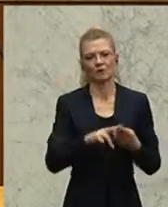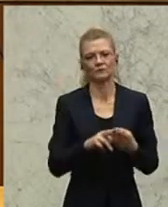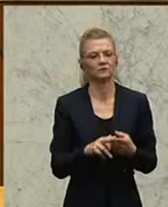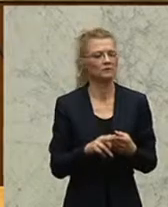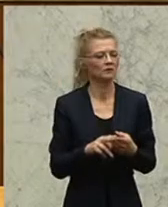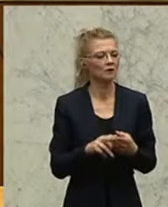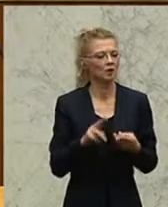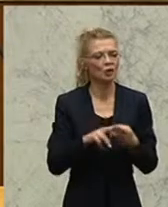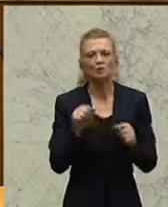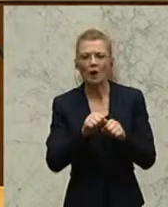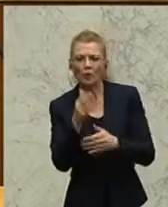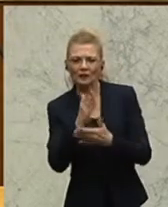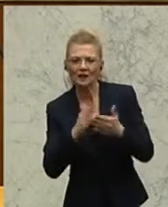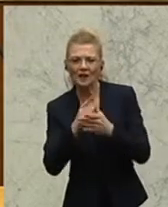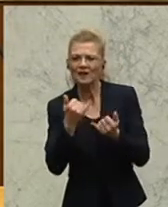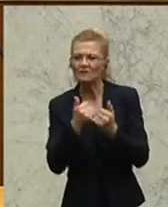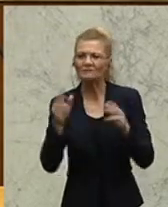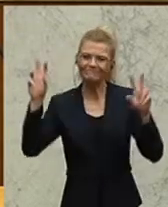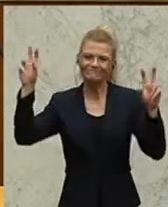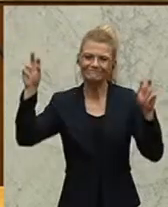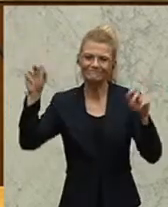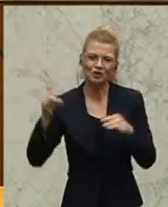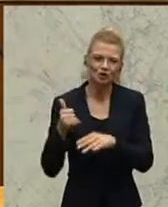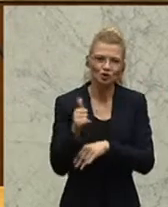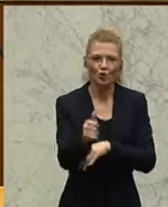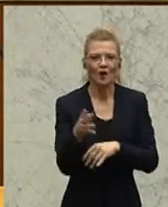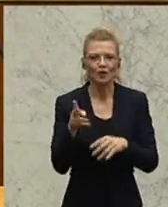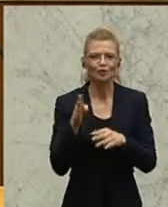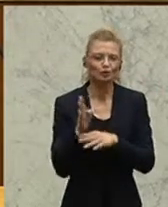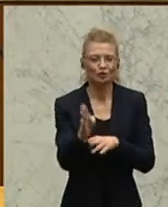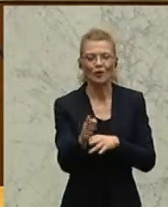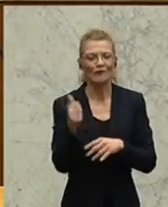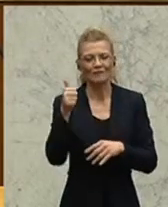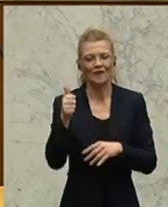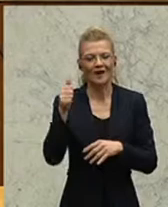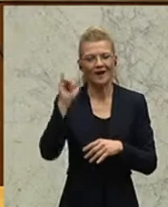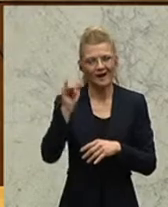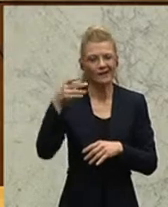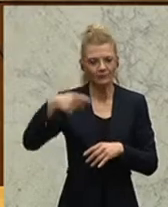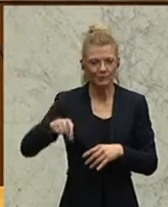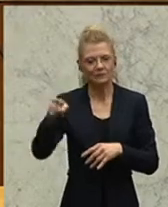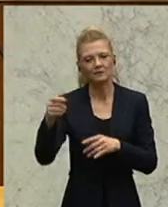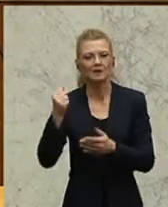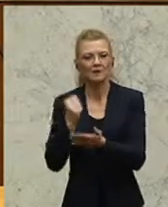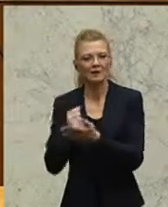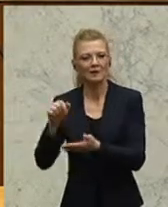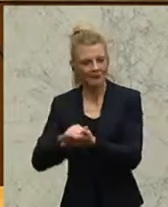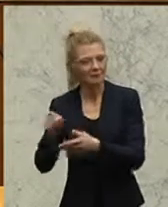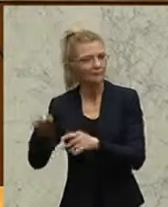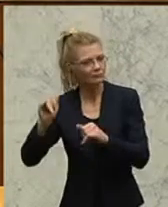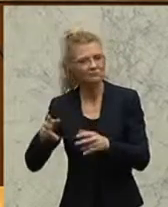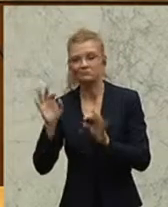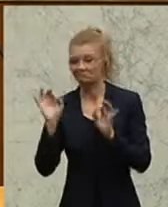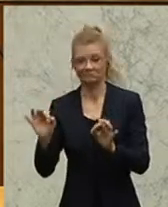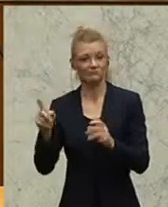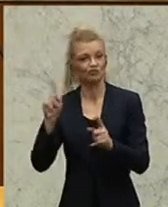teilrechtsfähige Bereich, dieses sogenannte Surf-IP, in das Patentamt integriert wird, ist durchaus zu begrüßen, sollte auch umgesetzt werden. Ich glaube, dass